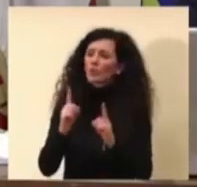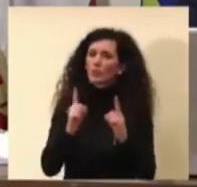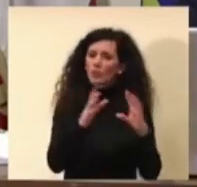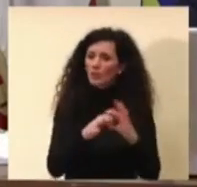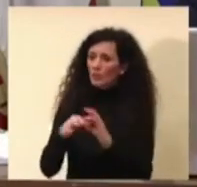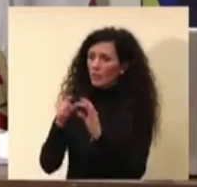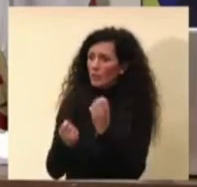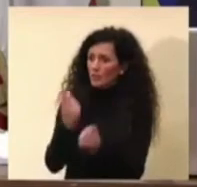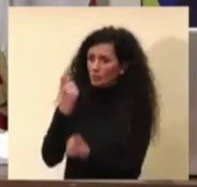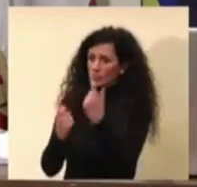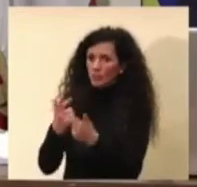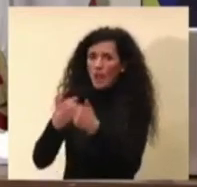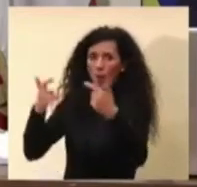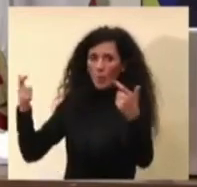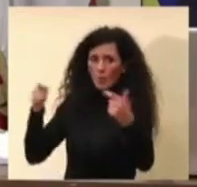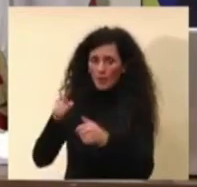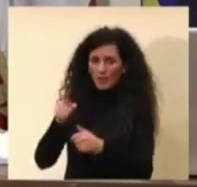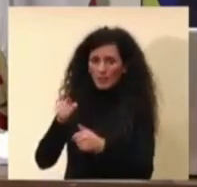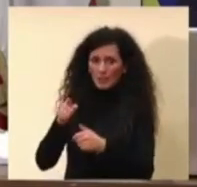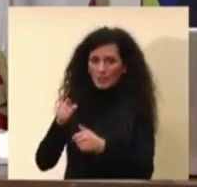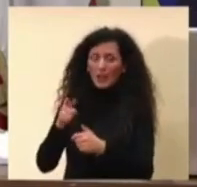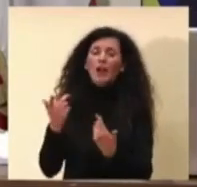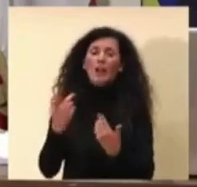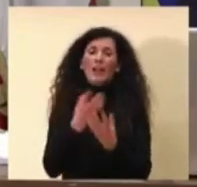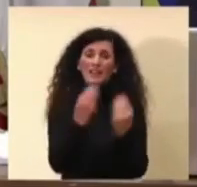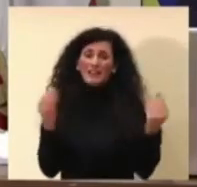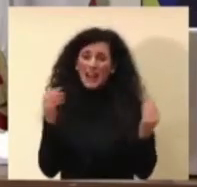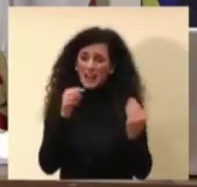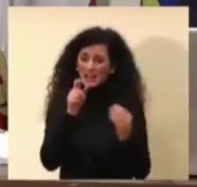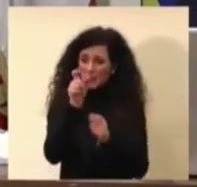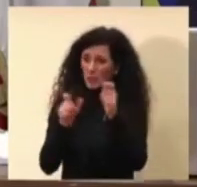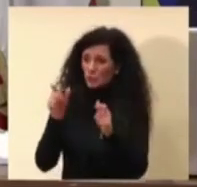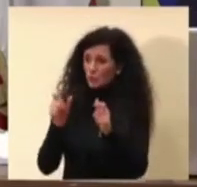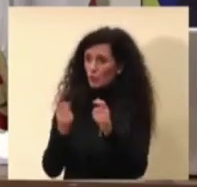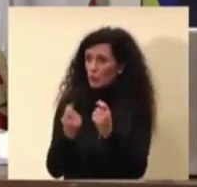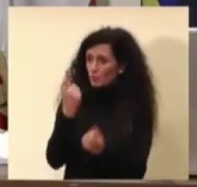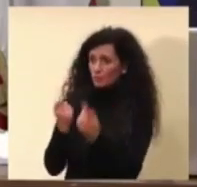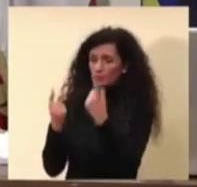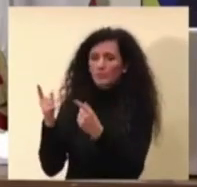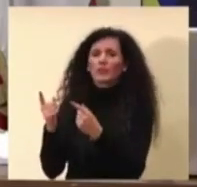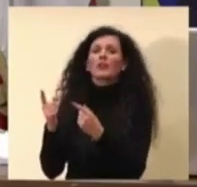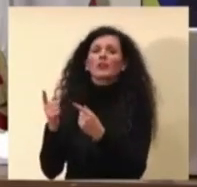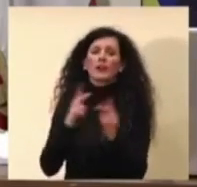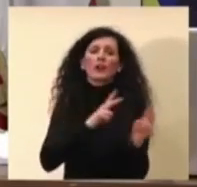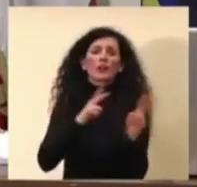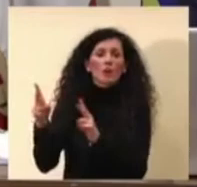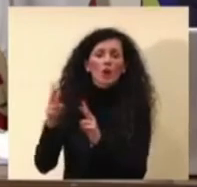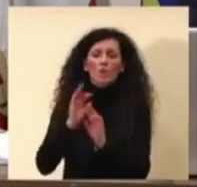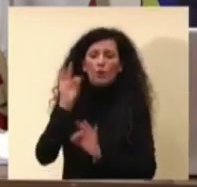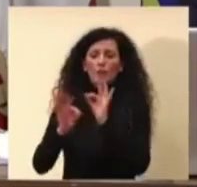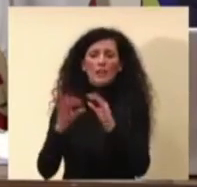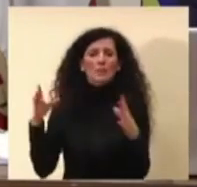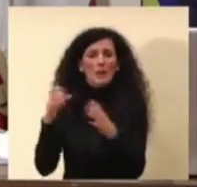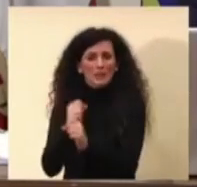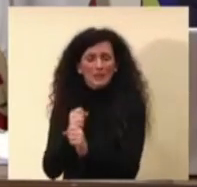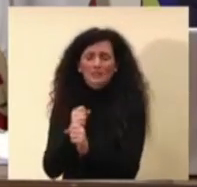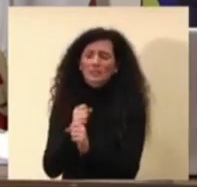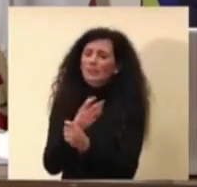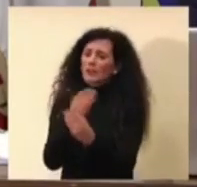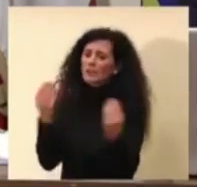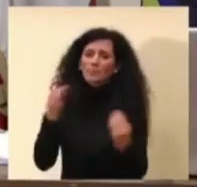parte di questi va in terapia intensiva e non tutti ce la fanno. Quindi abbiamo